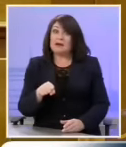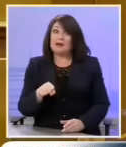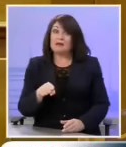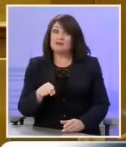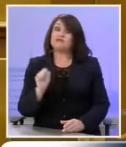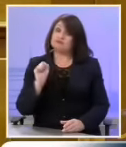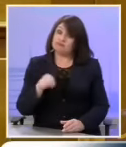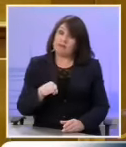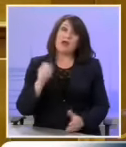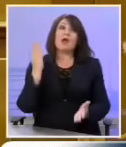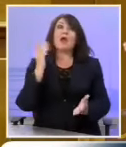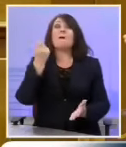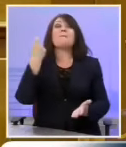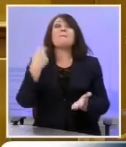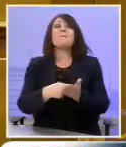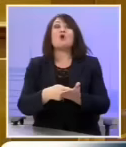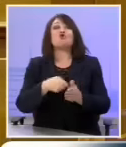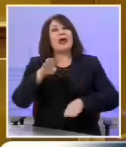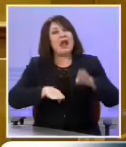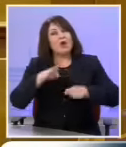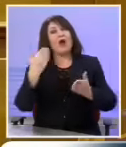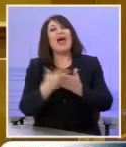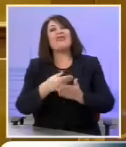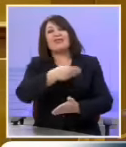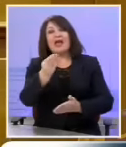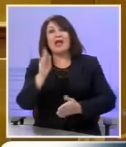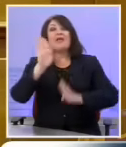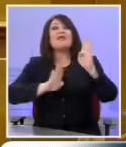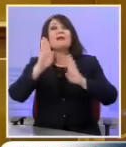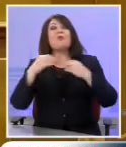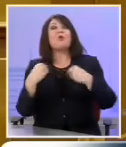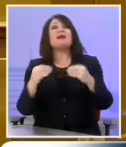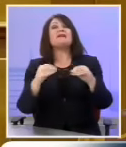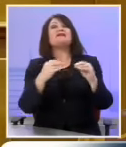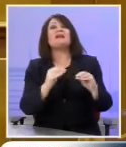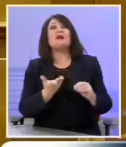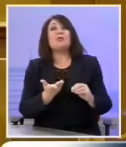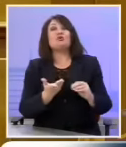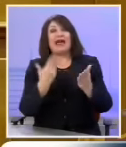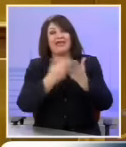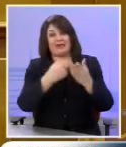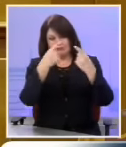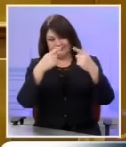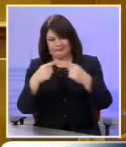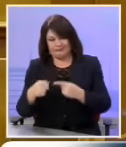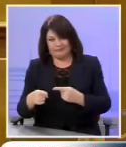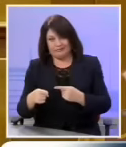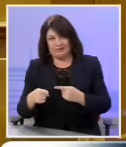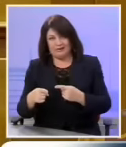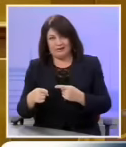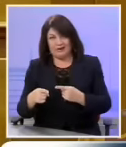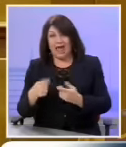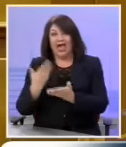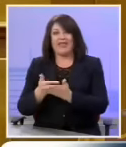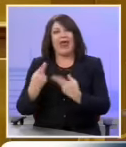Καθορίζετε το τίμημα ανακατηγορία διών. Η δημοπρασία θα γίνεται χωριστά ανάδεια κάθε φορά που αδειάζει